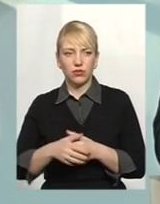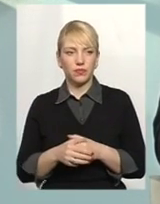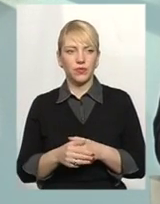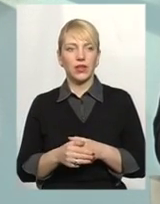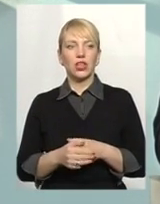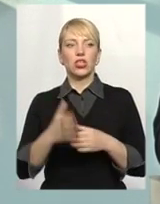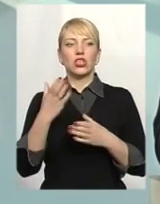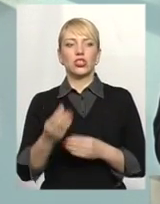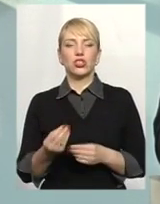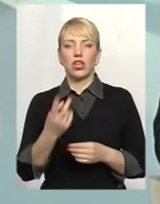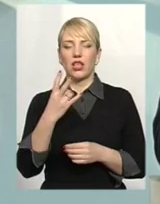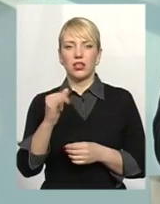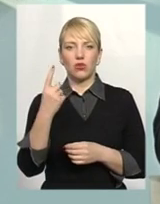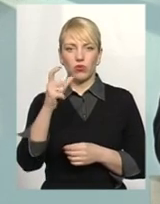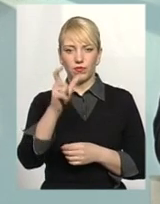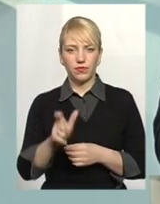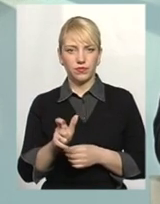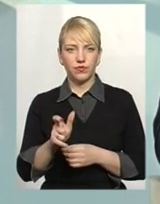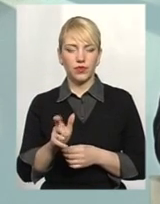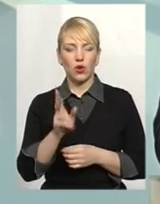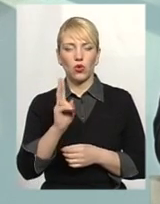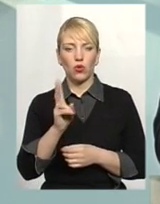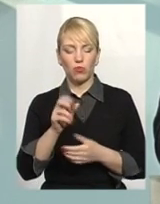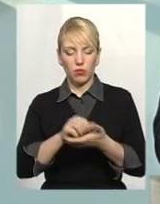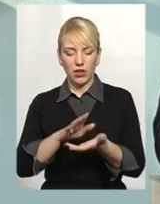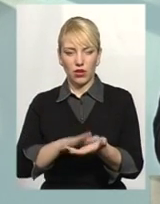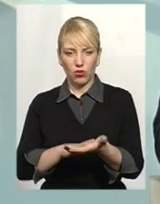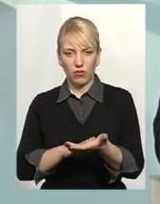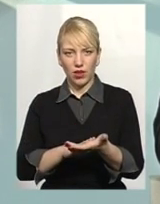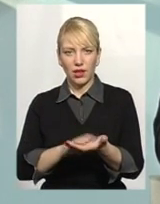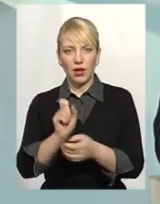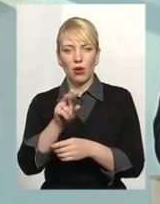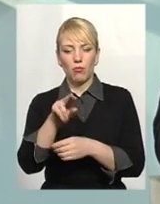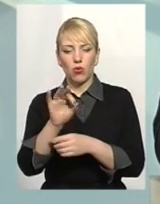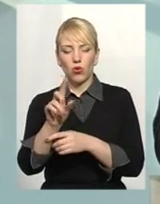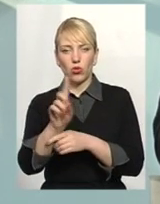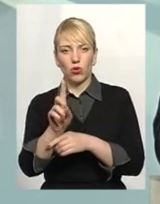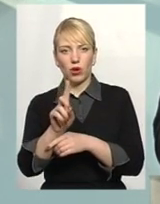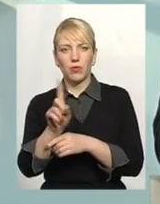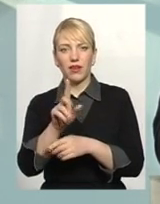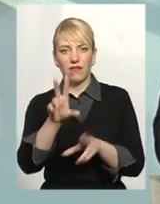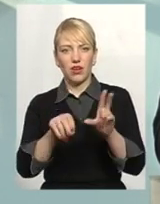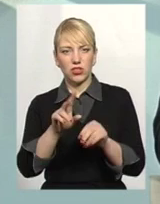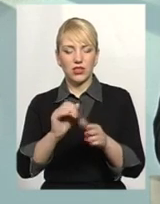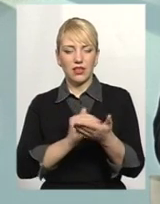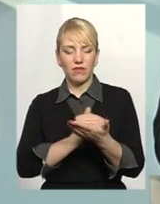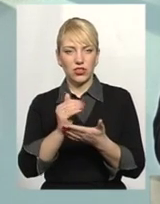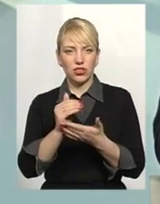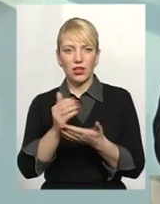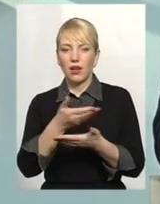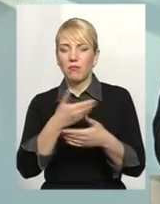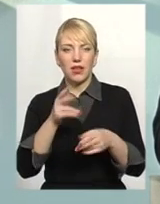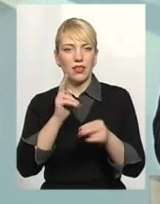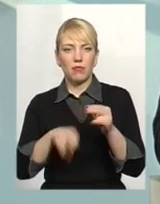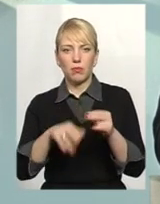ще жодного споживача, якому ми нарахували по нормах, які вони вважають завищені, ми не